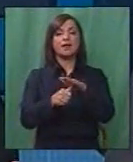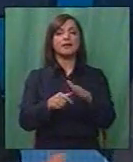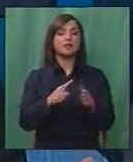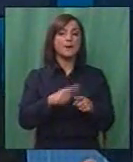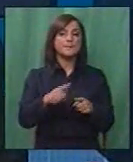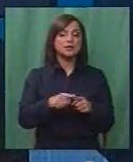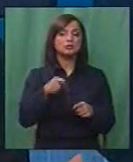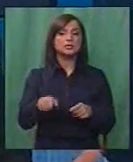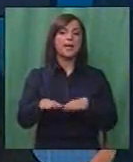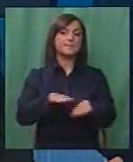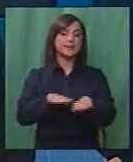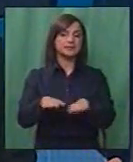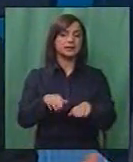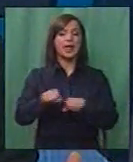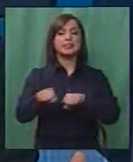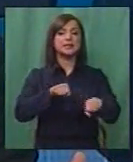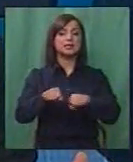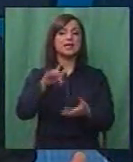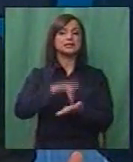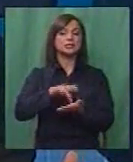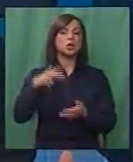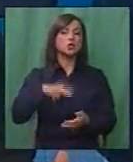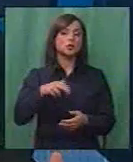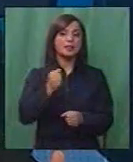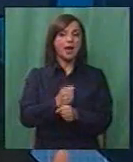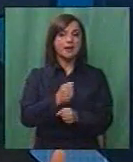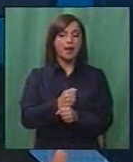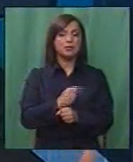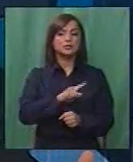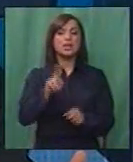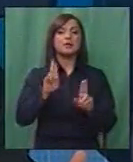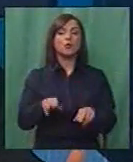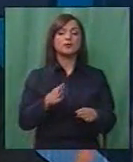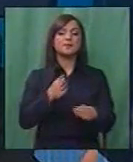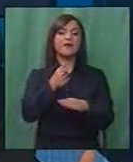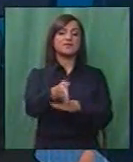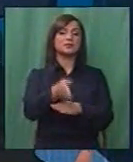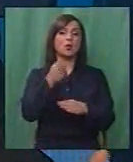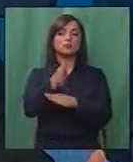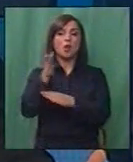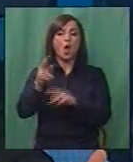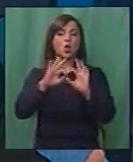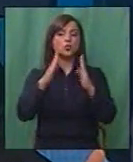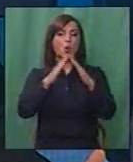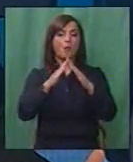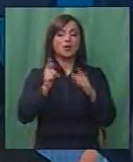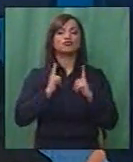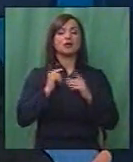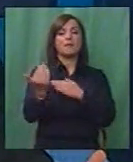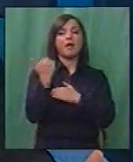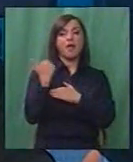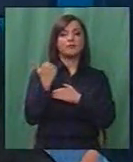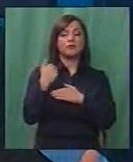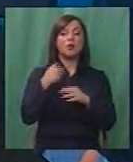аргумент и на министерот и на директорот на Центра за социална работа, ние не можеме да влеземе во секој дом и чекаме дојава.